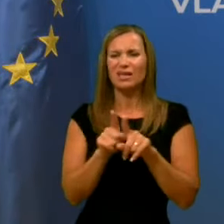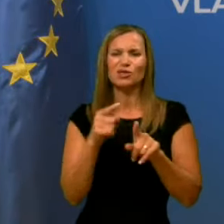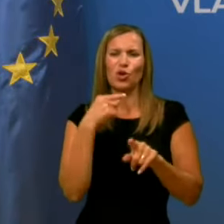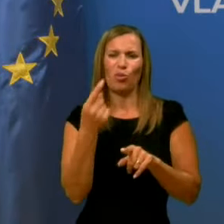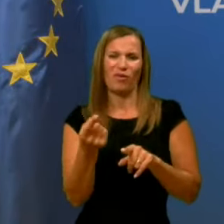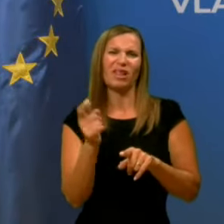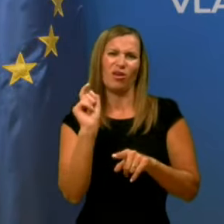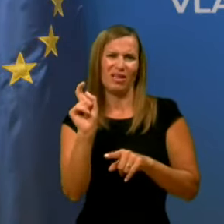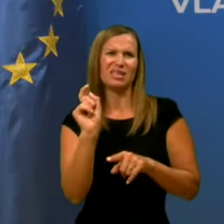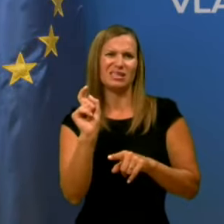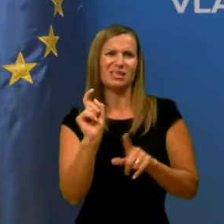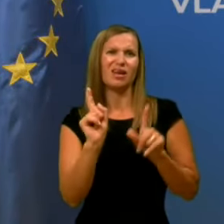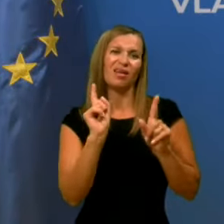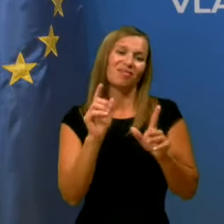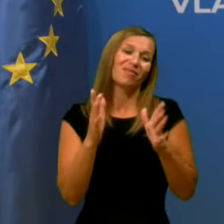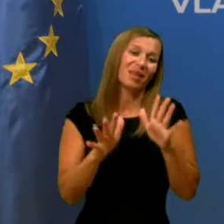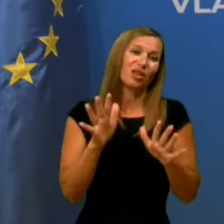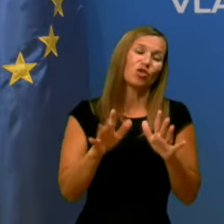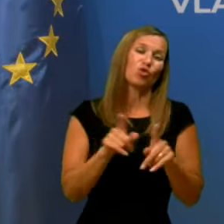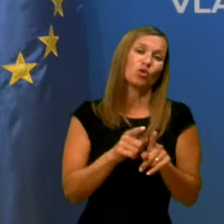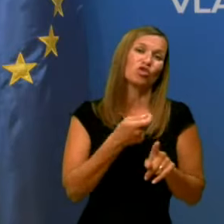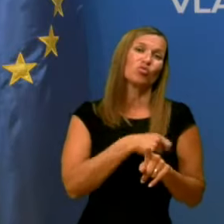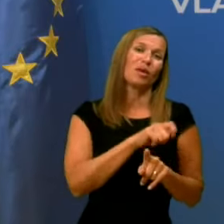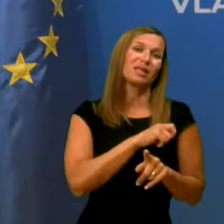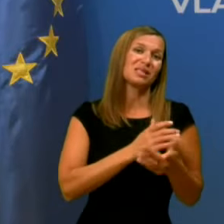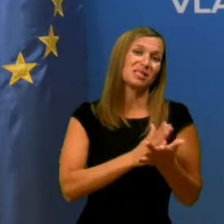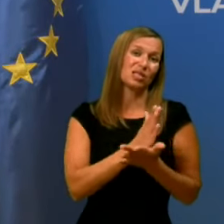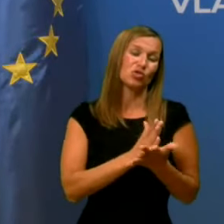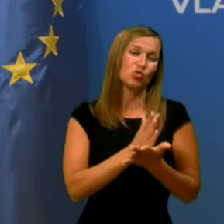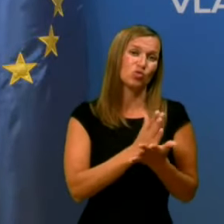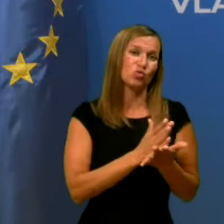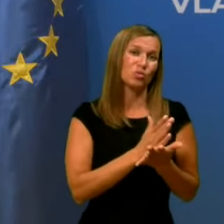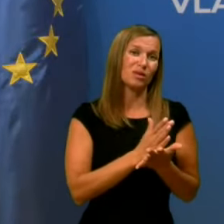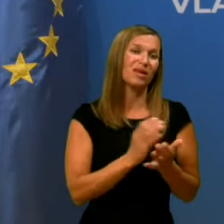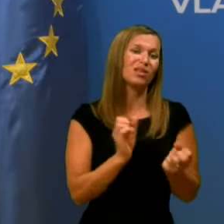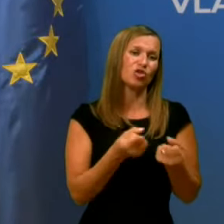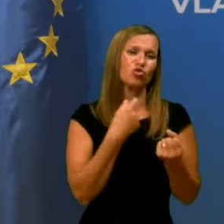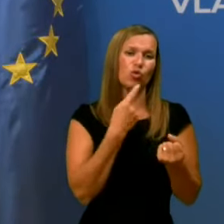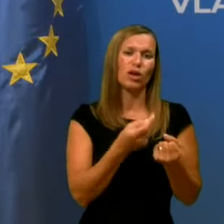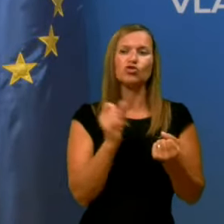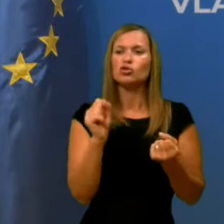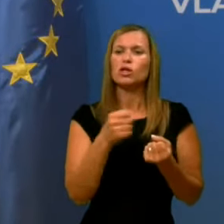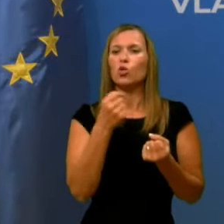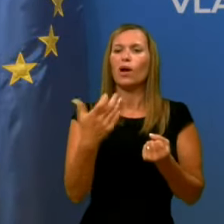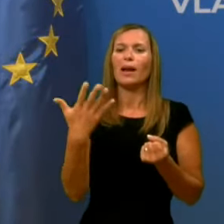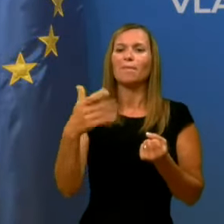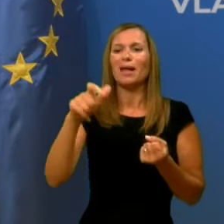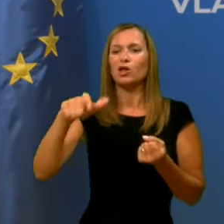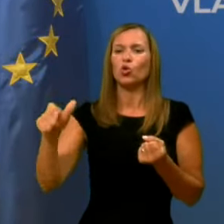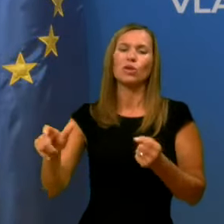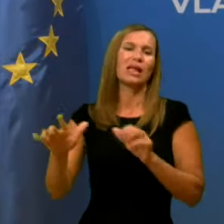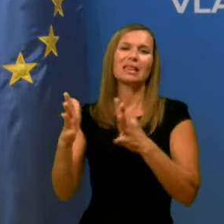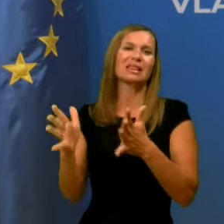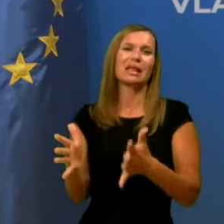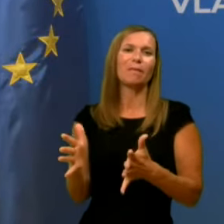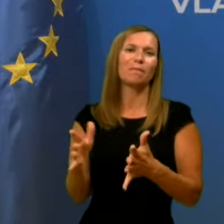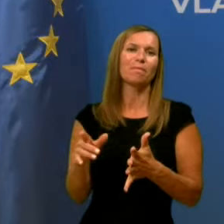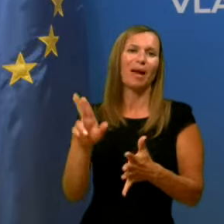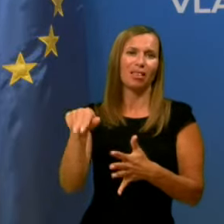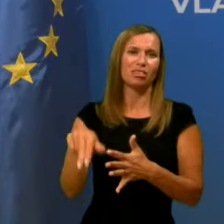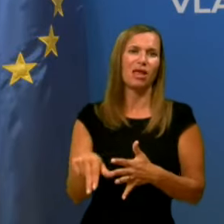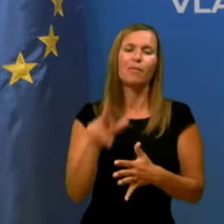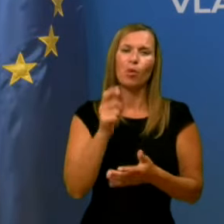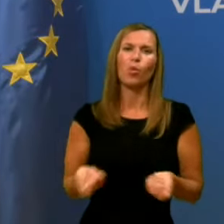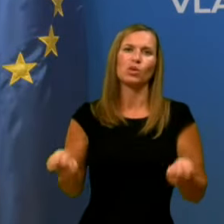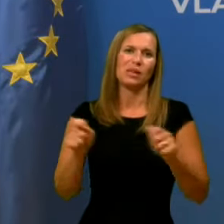zelo težko verjetno tudi inšpekcijski službi reči, zaradi tega, ker teh ljudi ni bomo seveda nek dom zaprli tudi v nekem